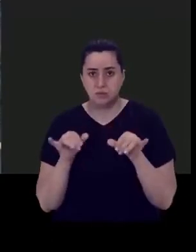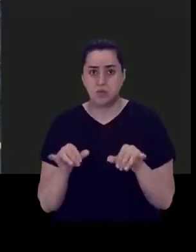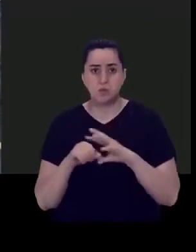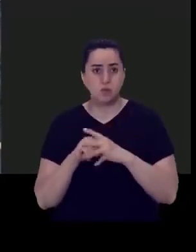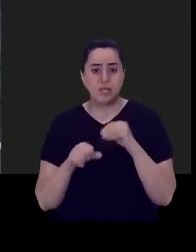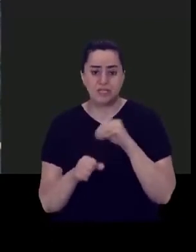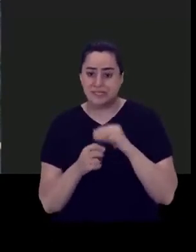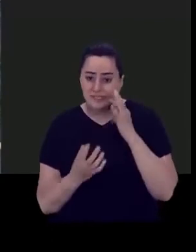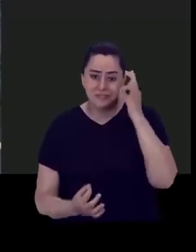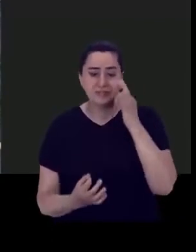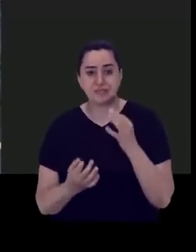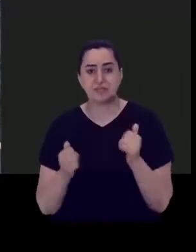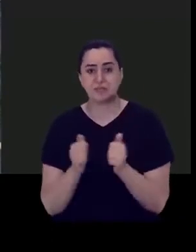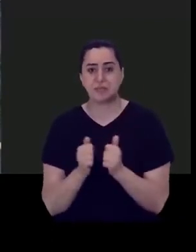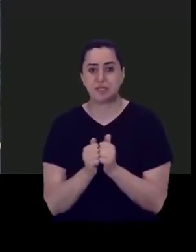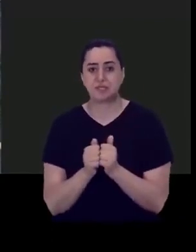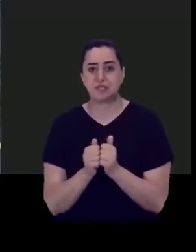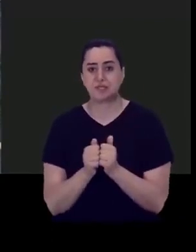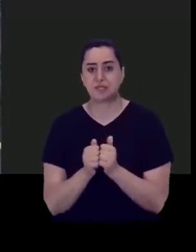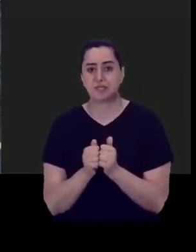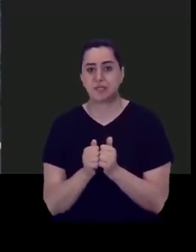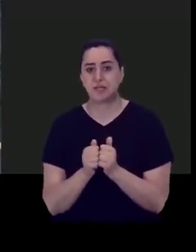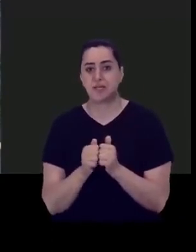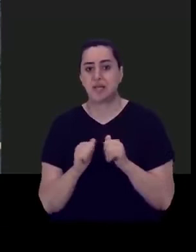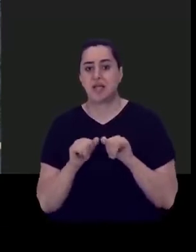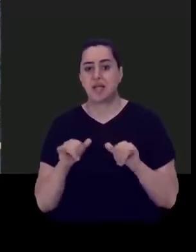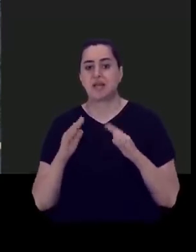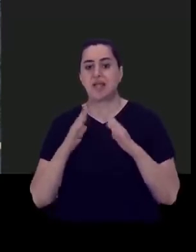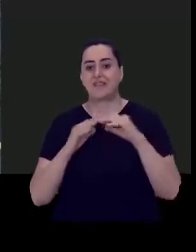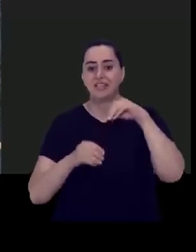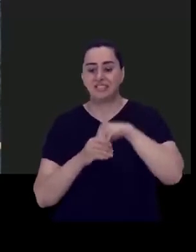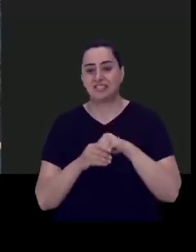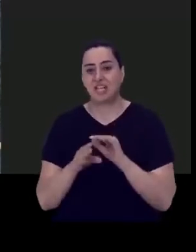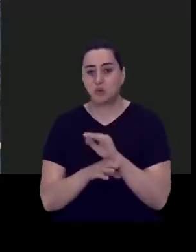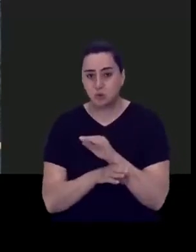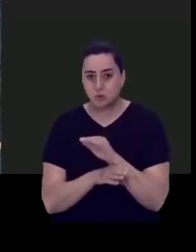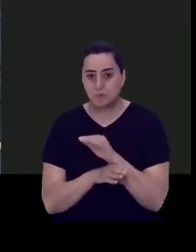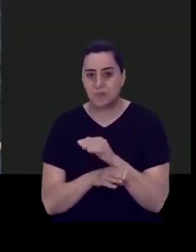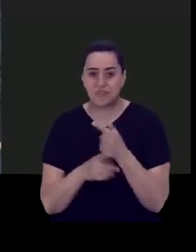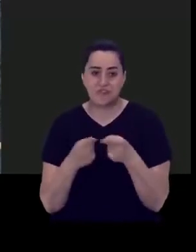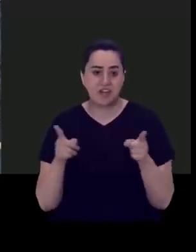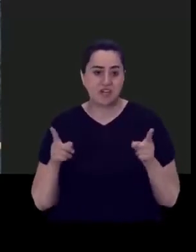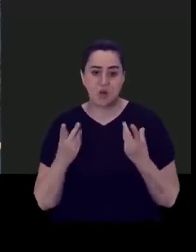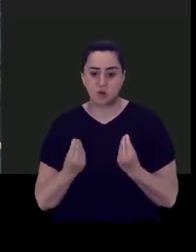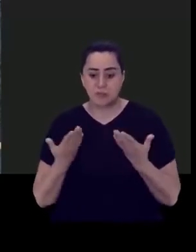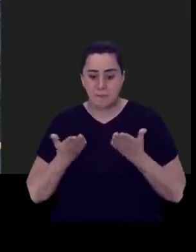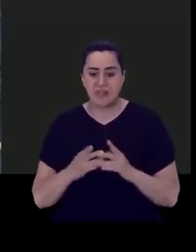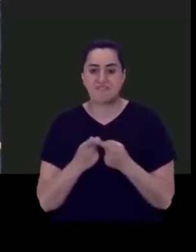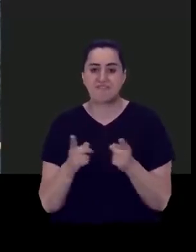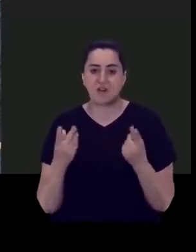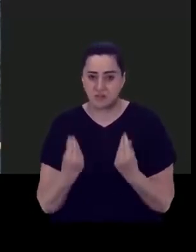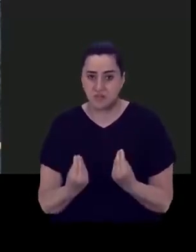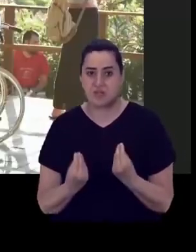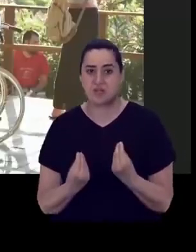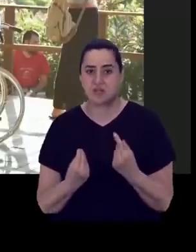dünyanın hani Stellar Lab'in dediği gibi Aynı evrenin altında yaşıyoruz. Sadece farklı bedenlere sahibiz.